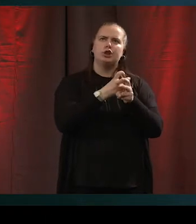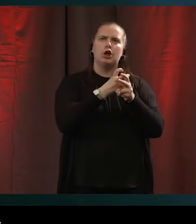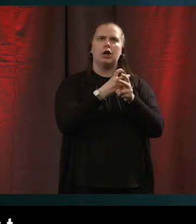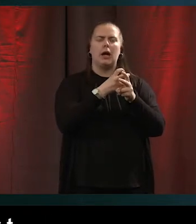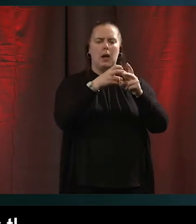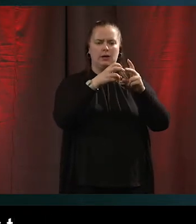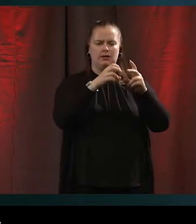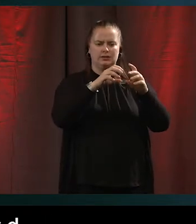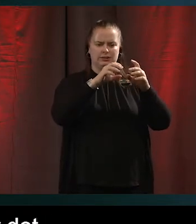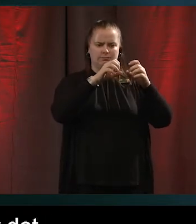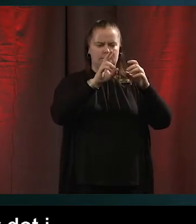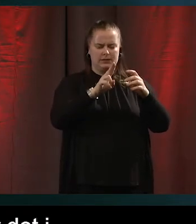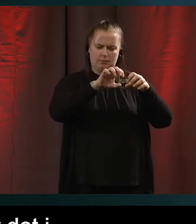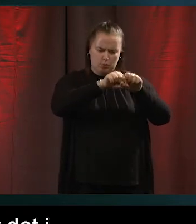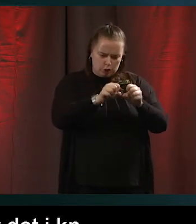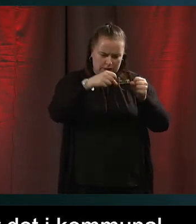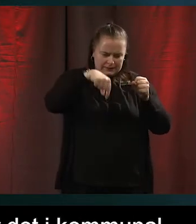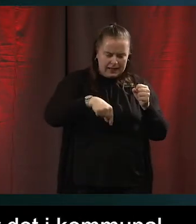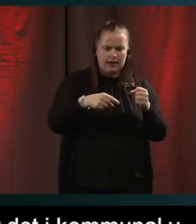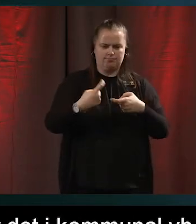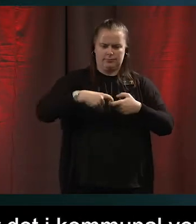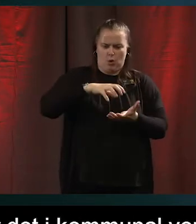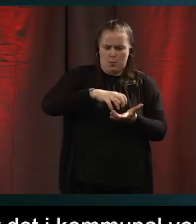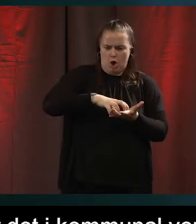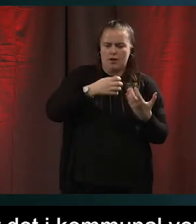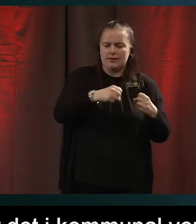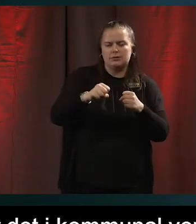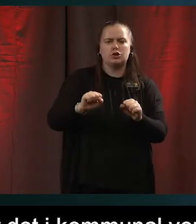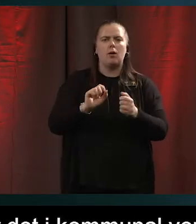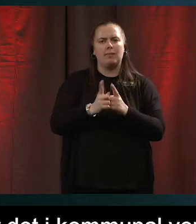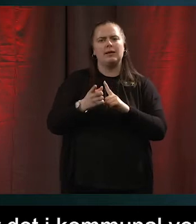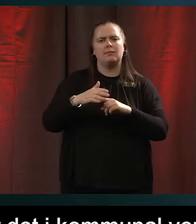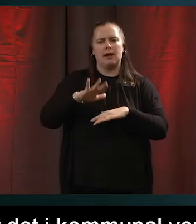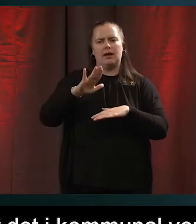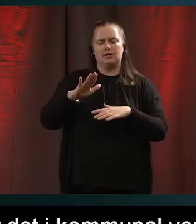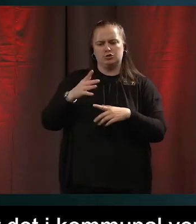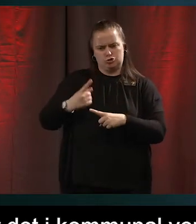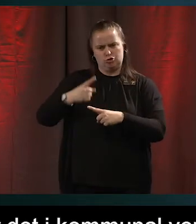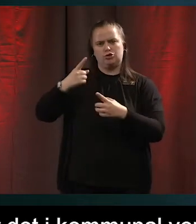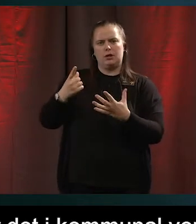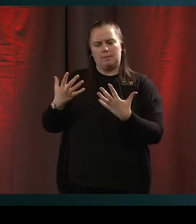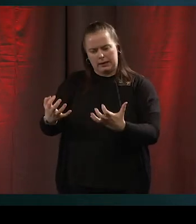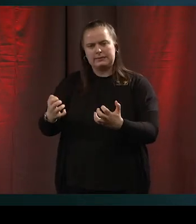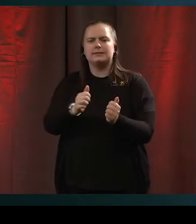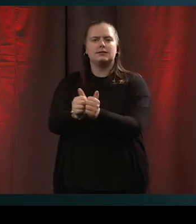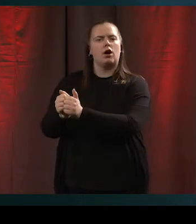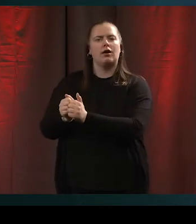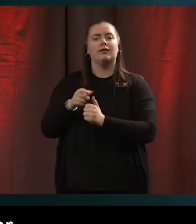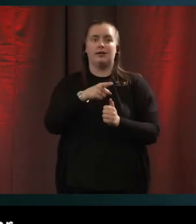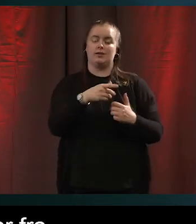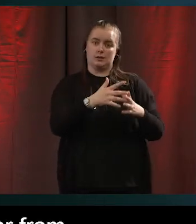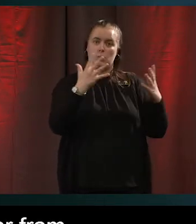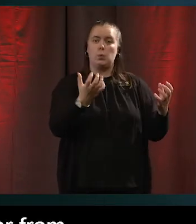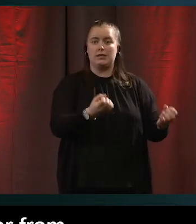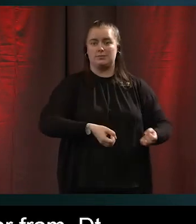kommunal verksamhet. Och verkligen applicera så att det blir handfasta saker utifrån det som hon tar fram. Det har varit väldigt inspirerande. Och det